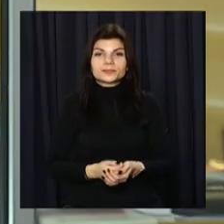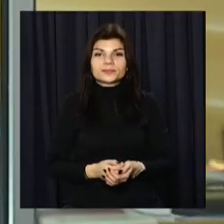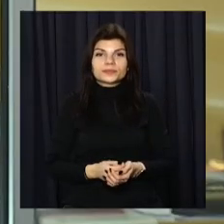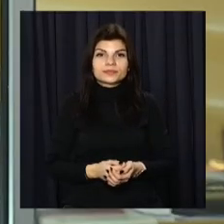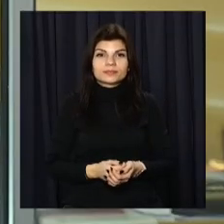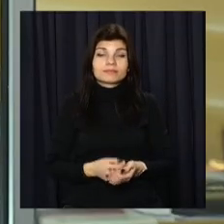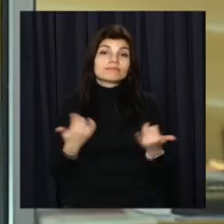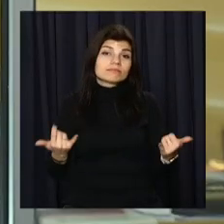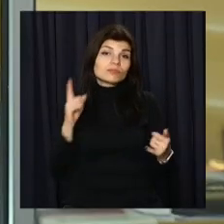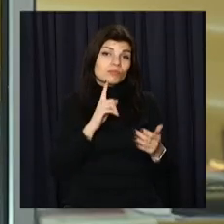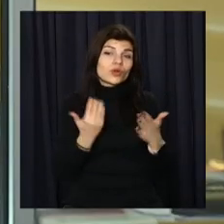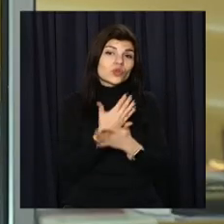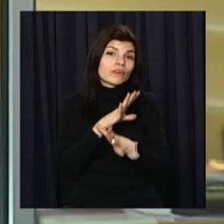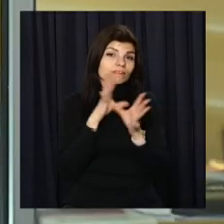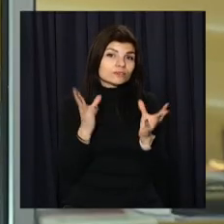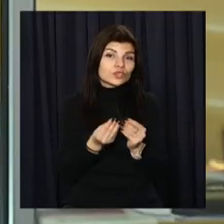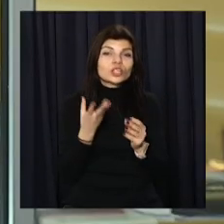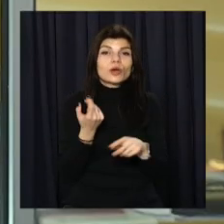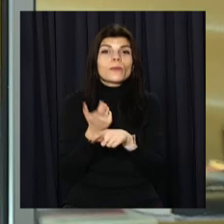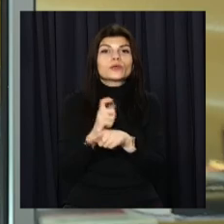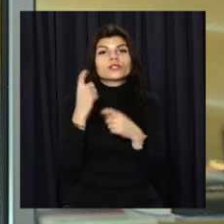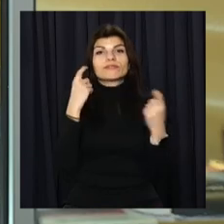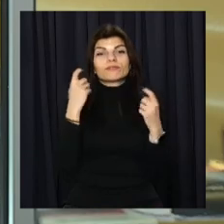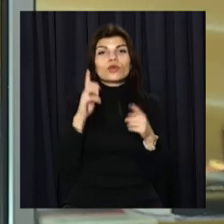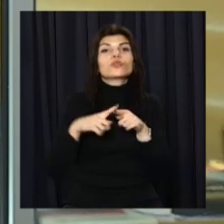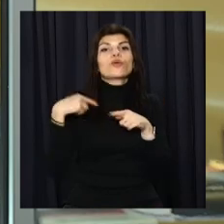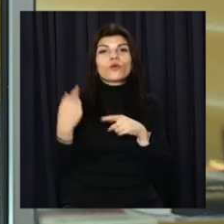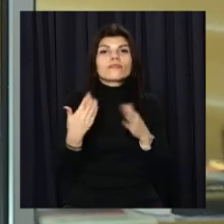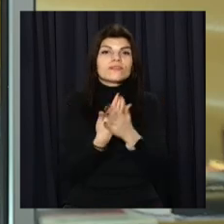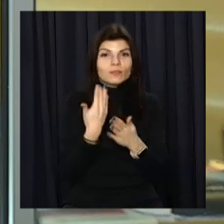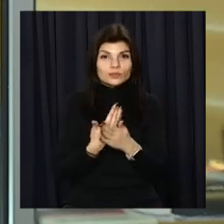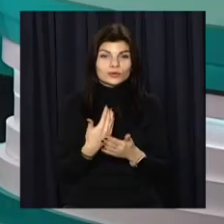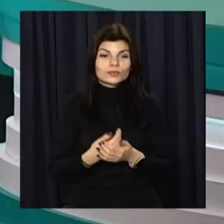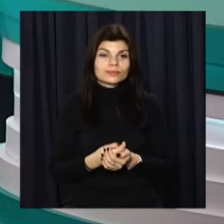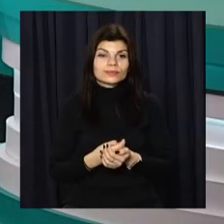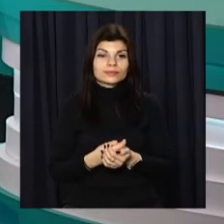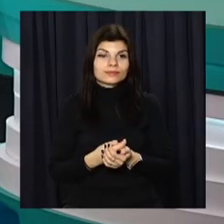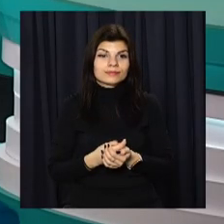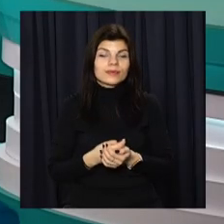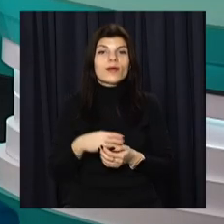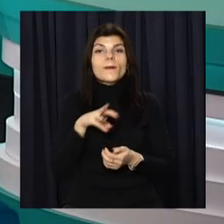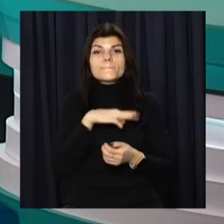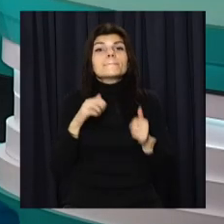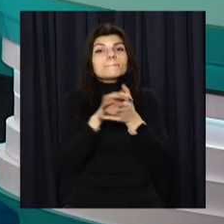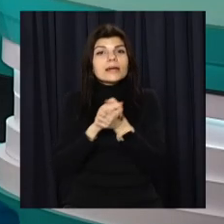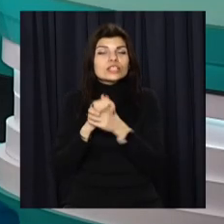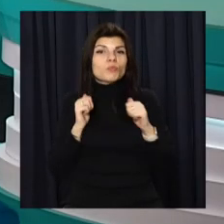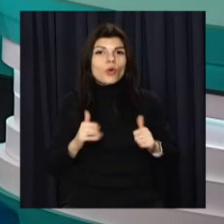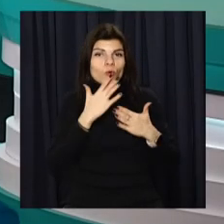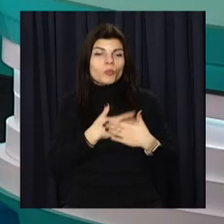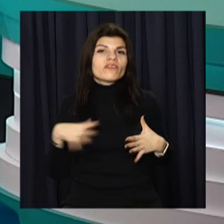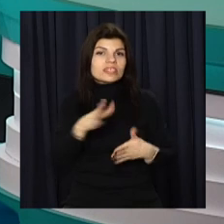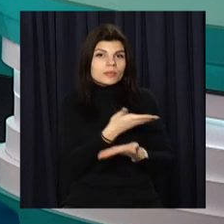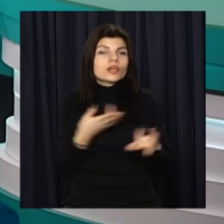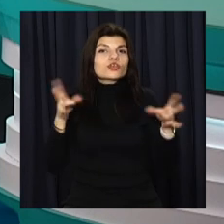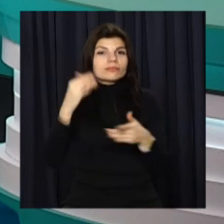На цьому в мене все. Ще більше інформації у наступному випуску. Миру, спокою та любові всім нам.